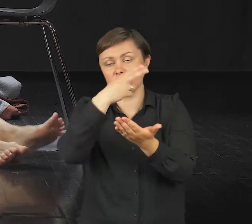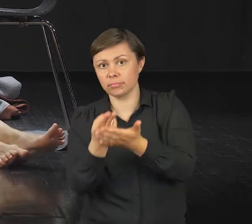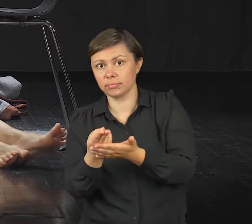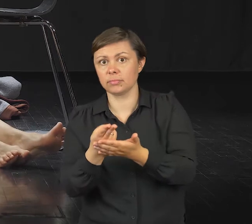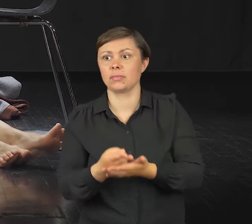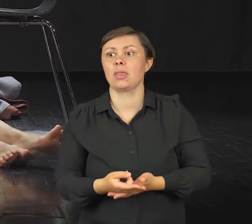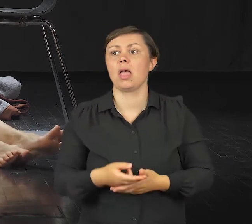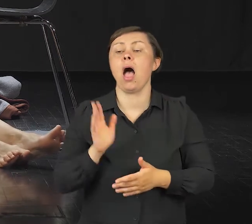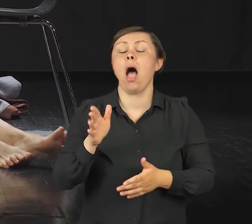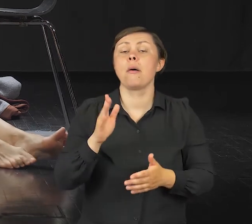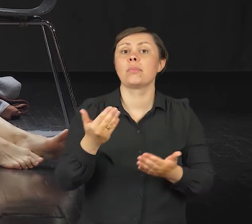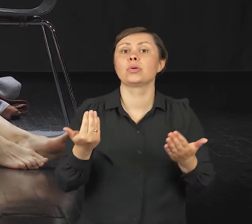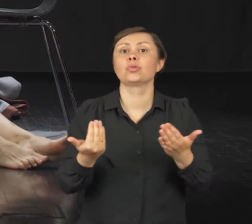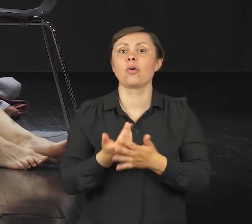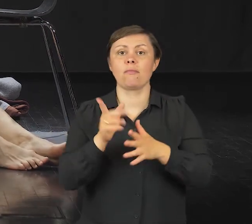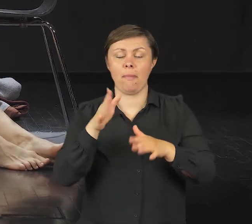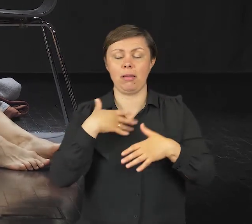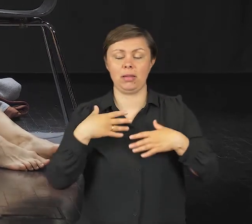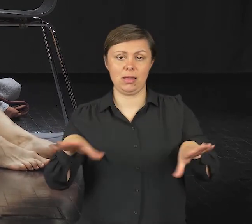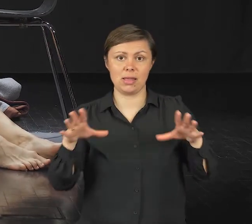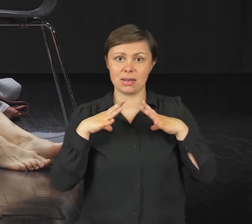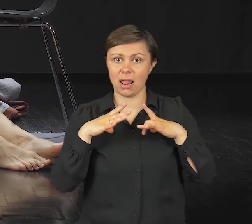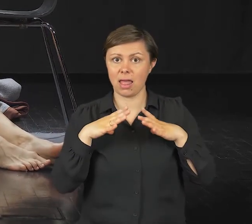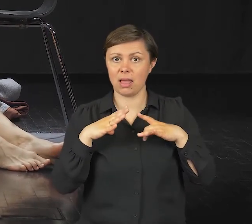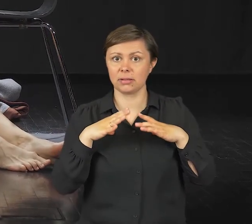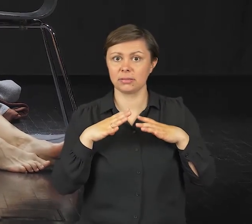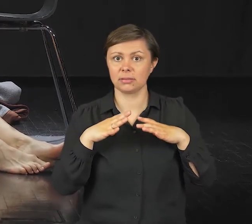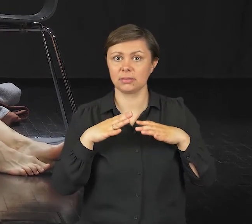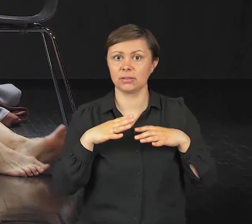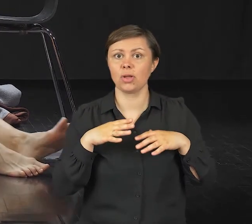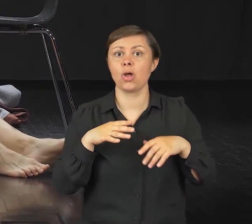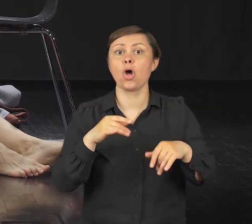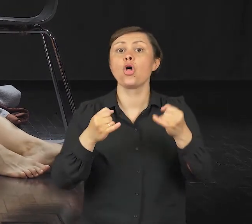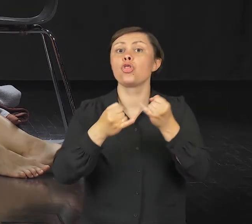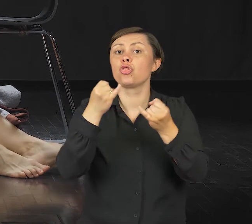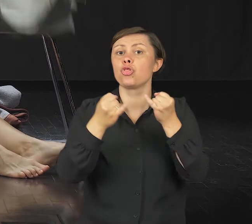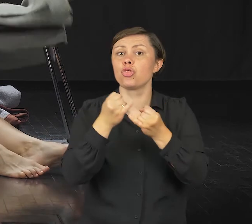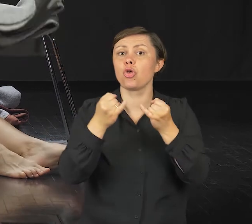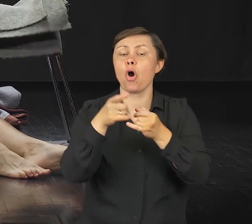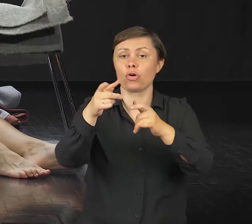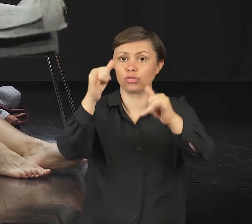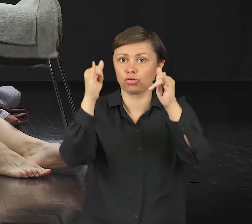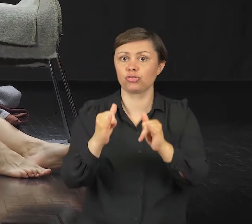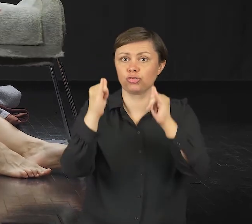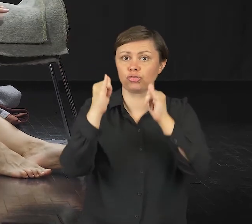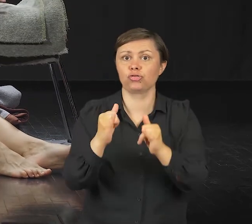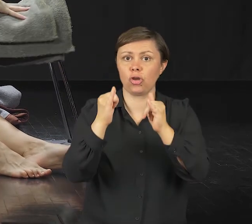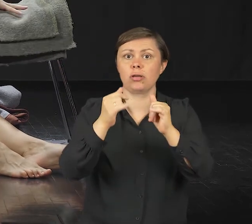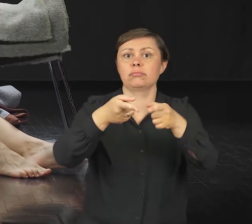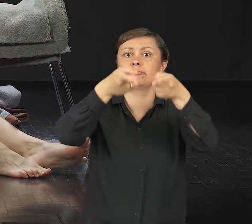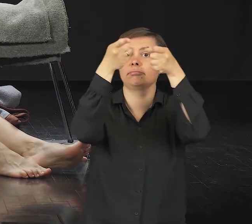aby przejść do relaksu z nogami na krześle, zgiętymi nogami